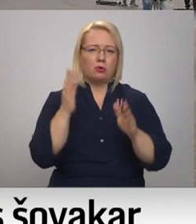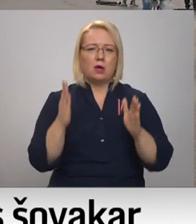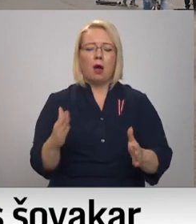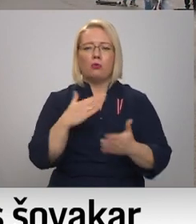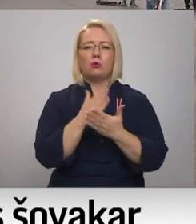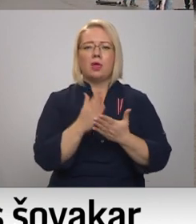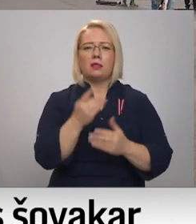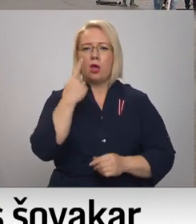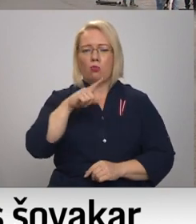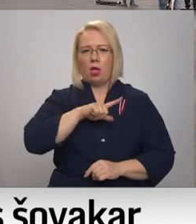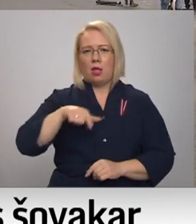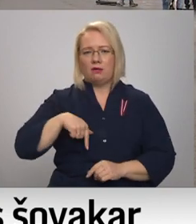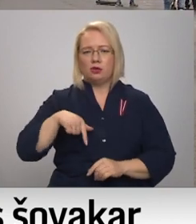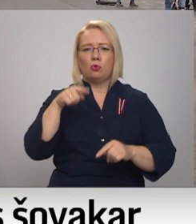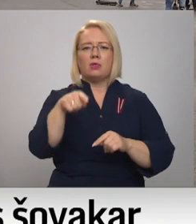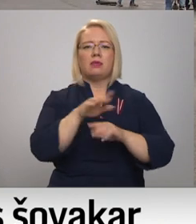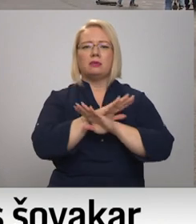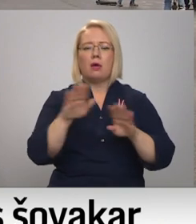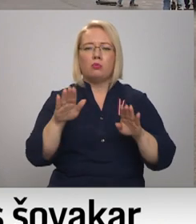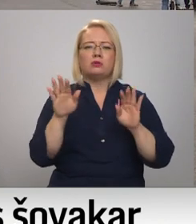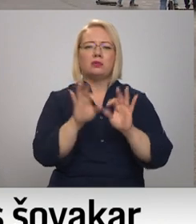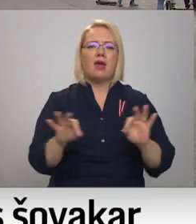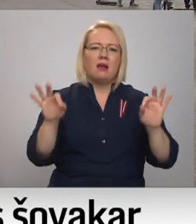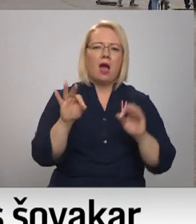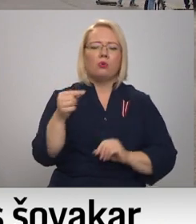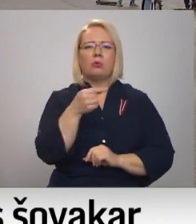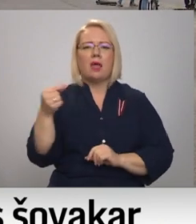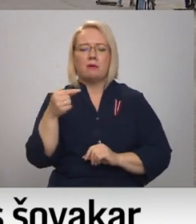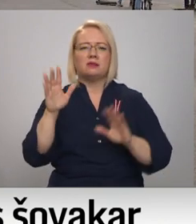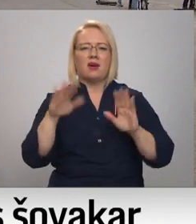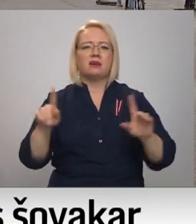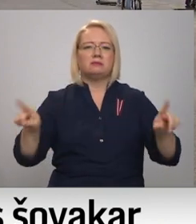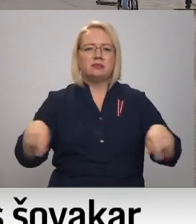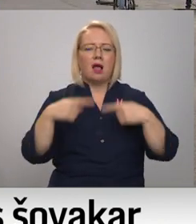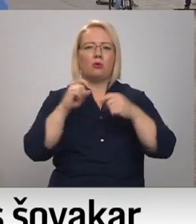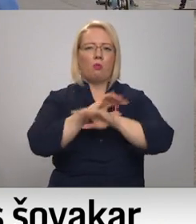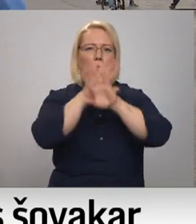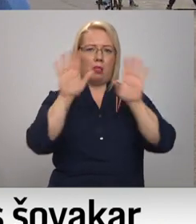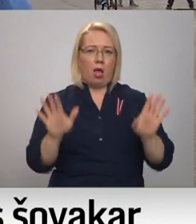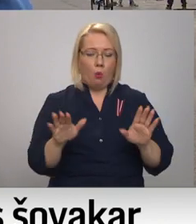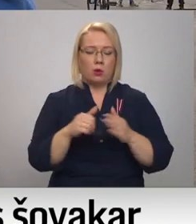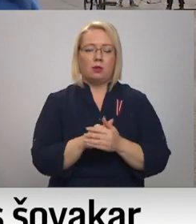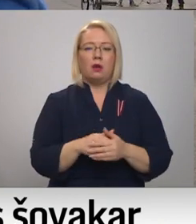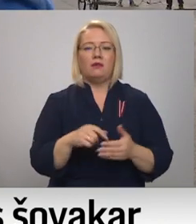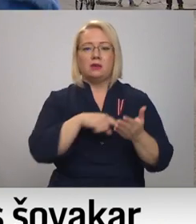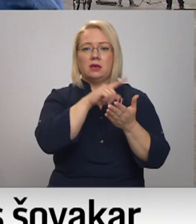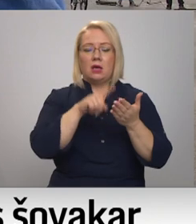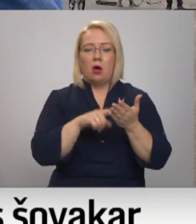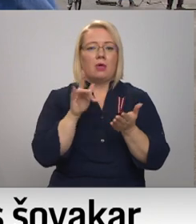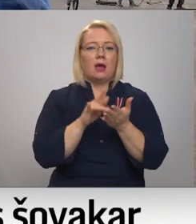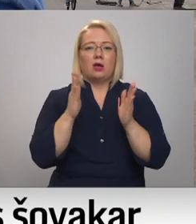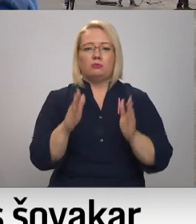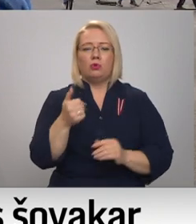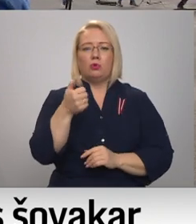Latvijas, un tad jau mums nebūs, kā es saka, negādi negācijumi, mēs varēsim zelti un plaukt. Jā, kāds būtu, Graubs, kungs, jūs